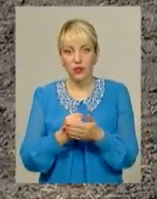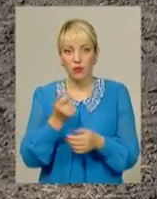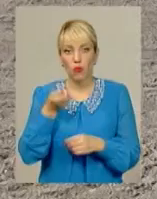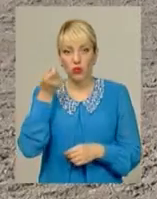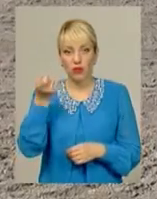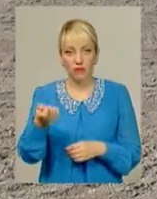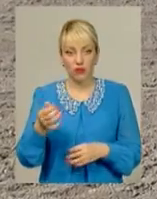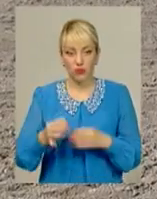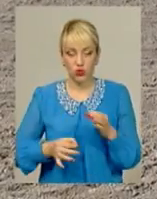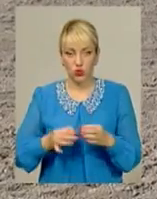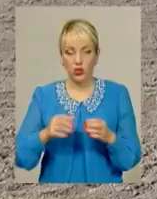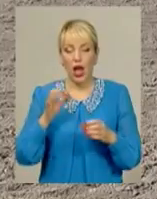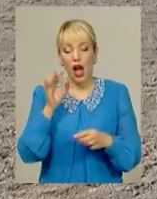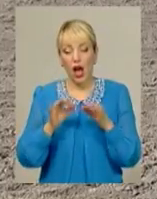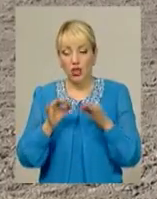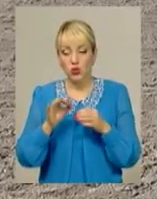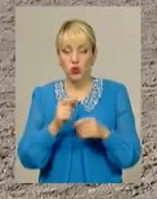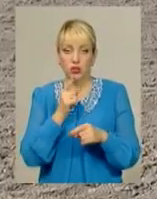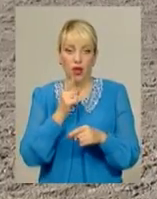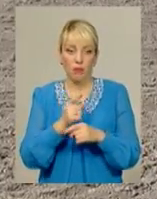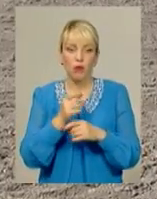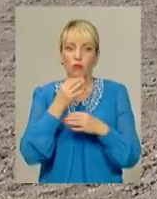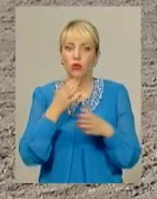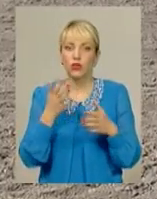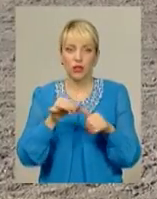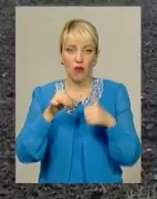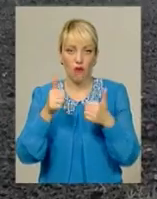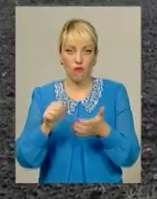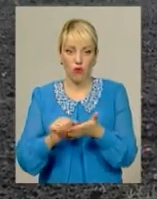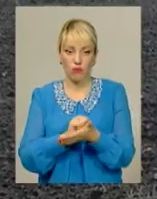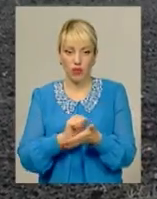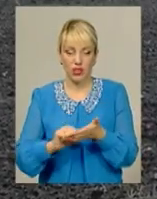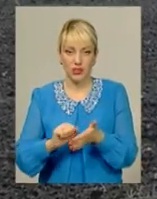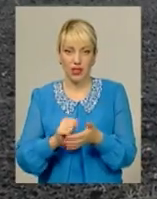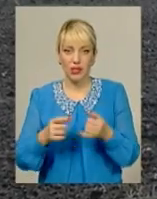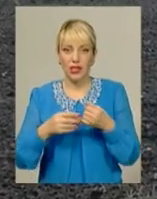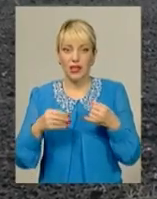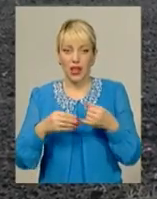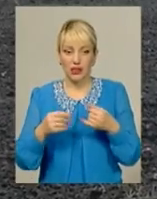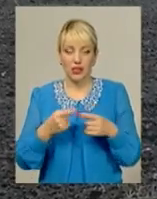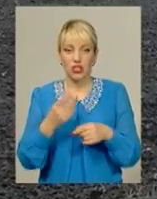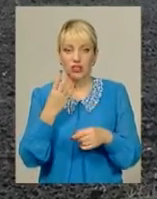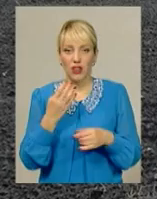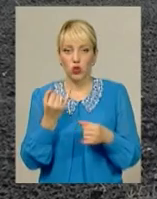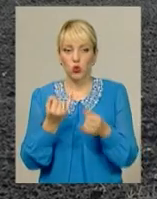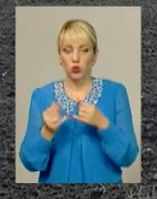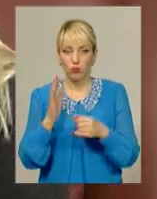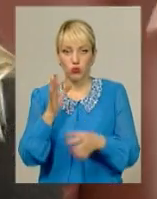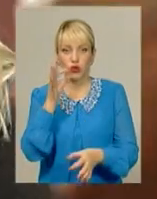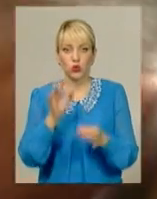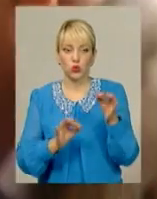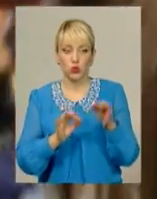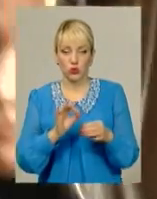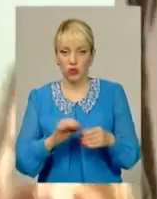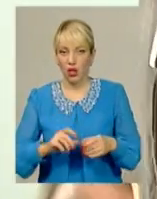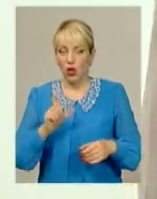справи по суті, заборонив будь-яке оформлення наділів. Чергове засідання суд запланував на 4 жовтня. Атовці обурилися, кажуть,